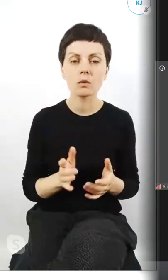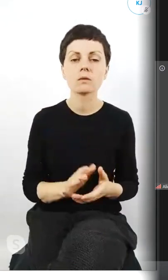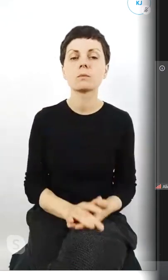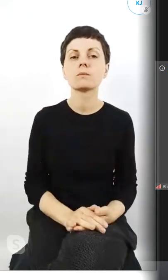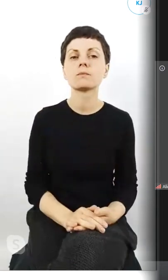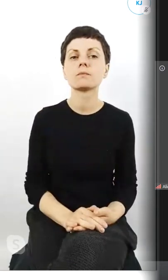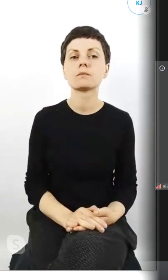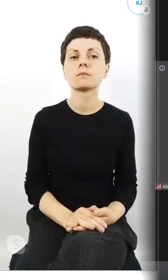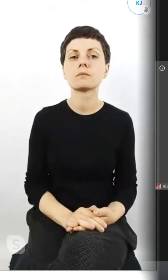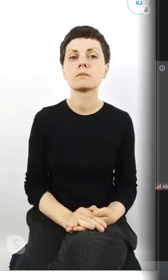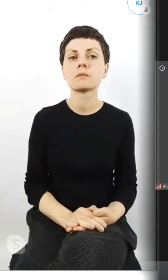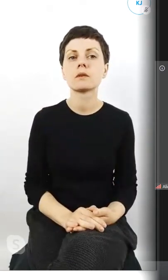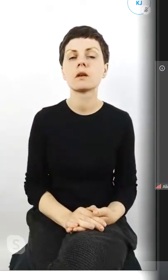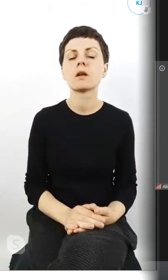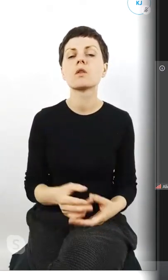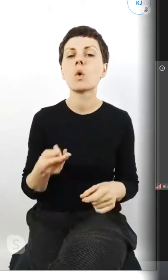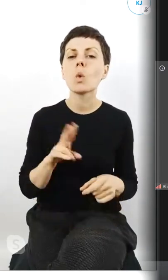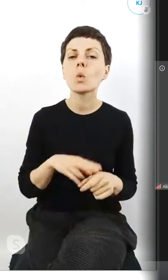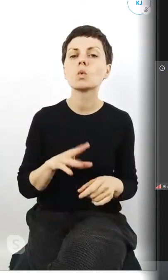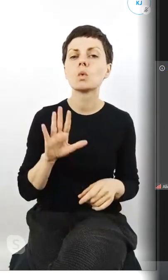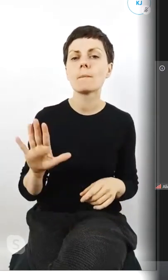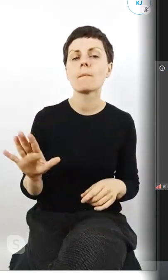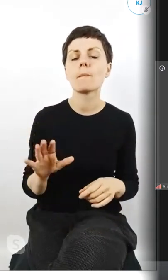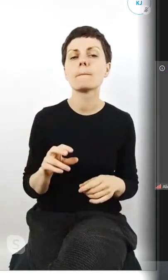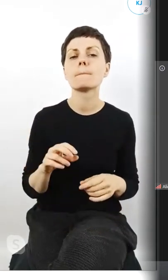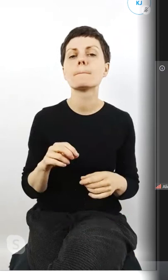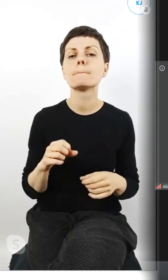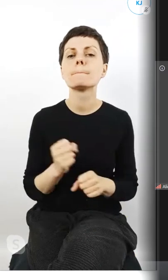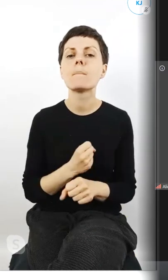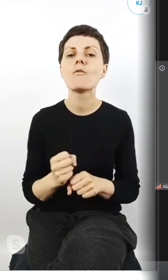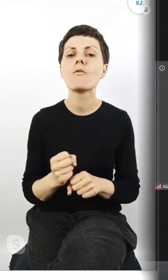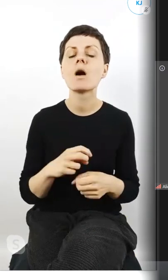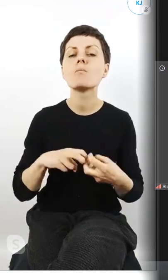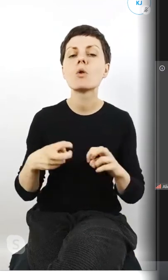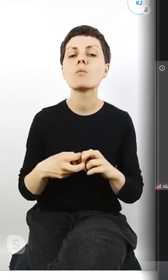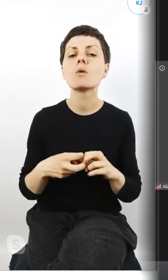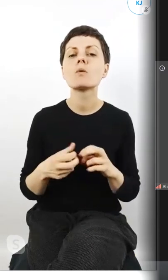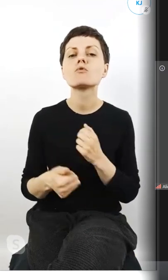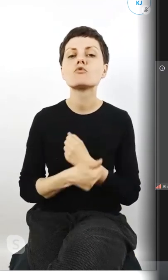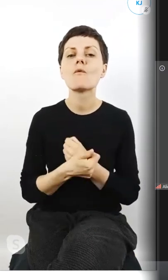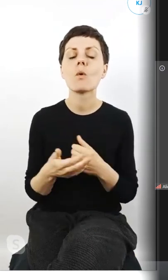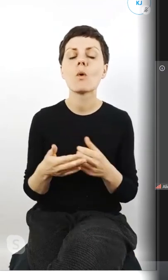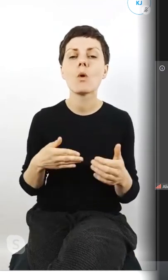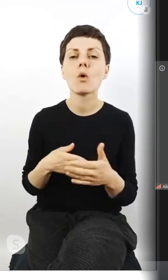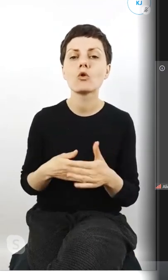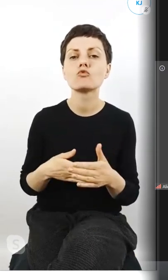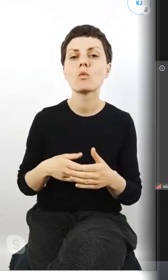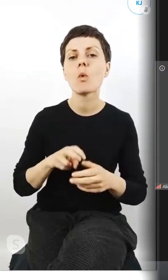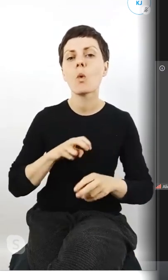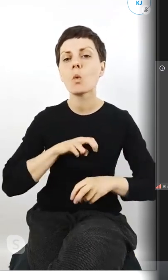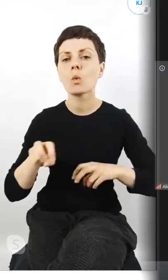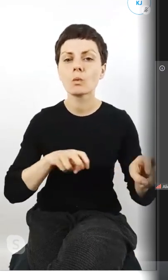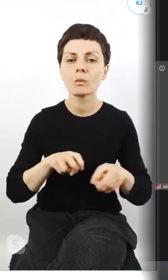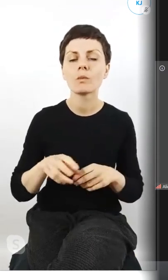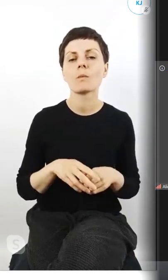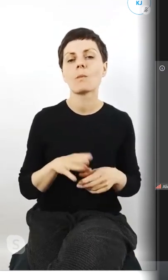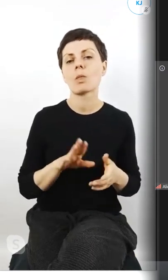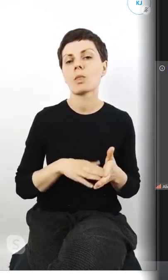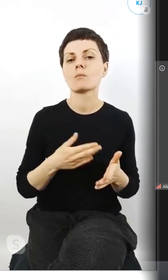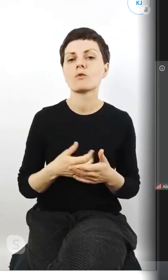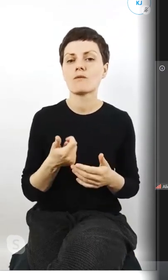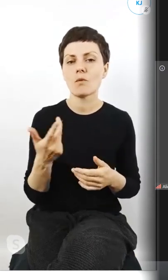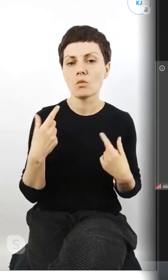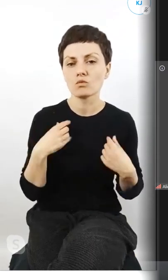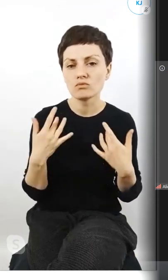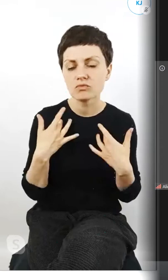jednak niektórzy mają poważne, że takie problemy w związku z ograniczeniem mobilności, bo wiele osób jednak żyje